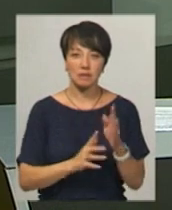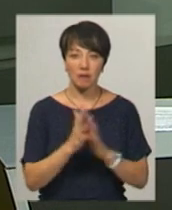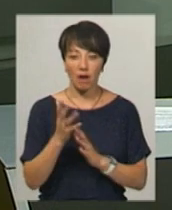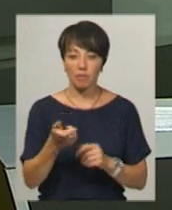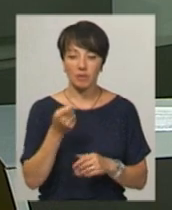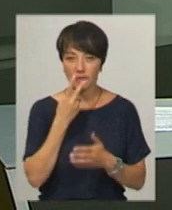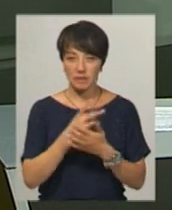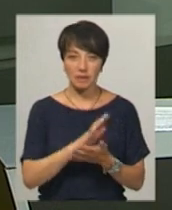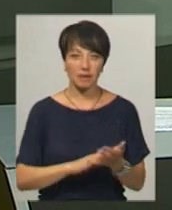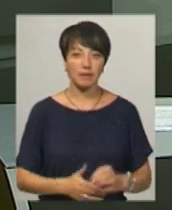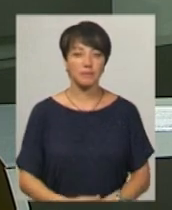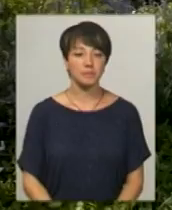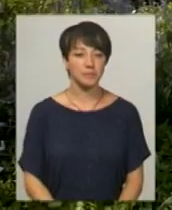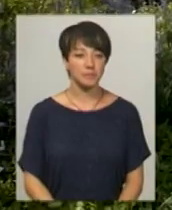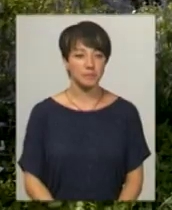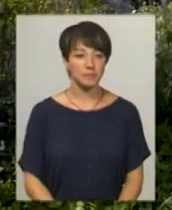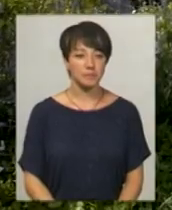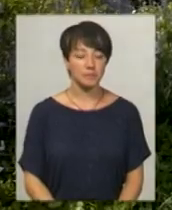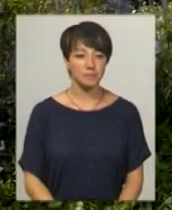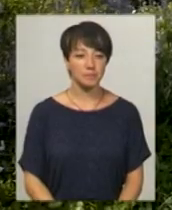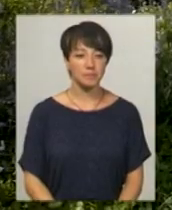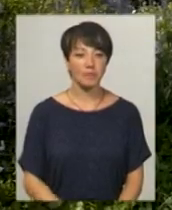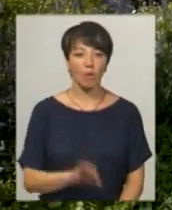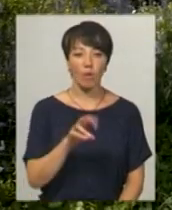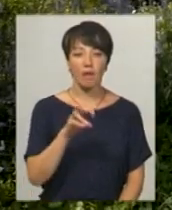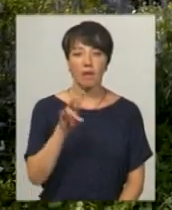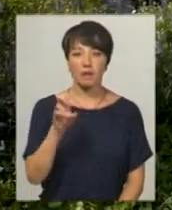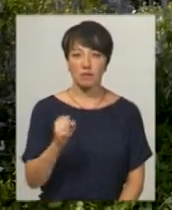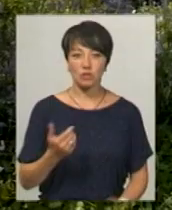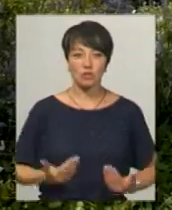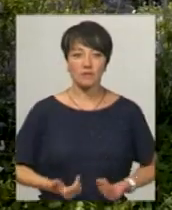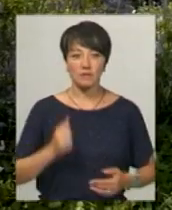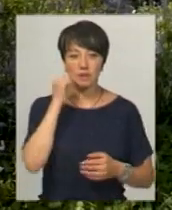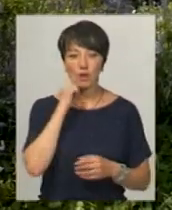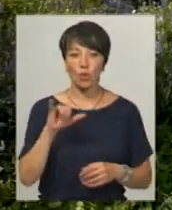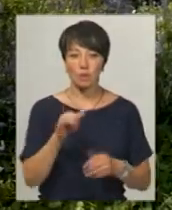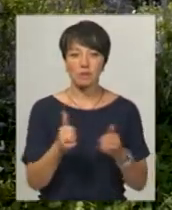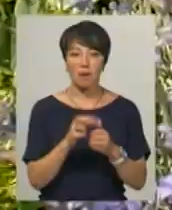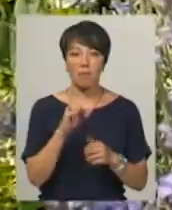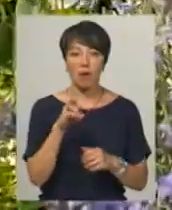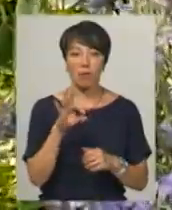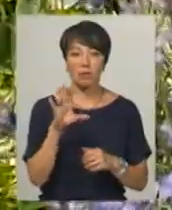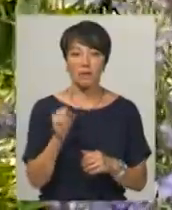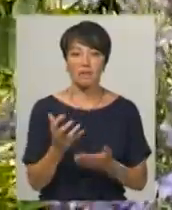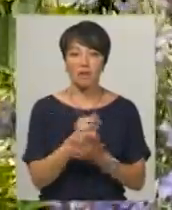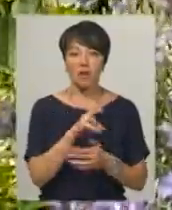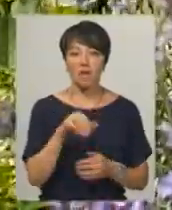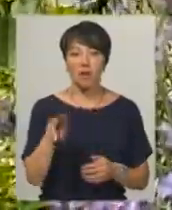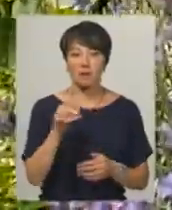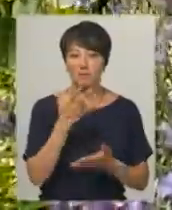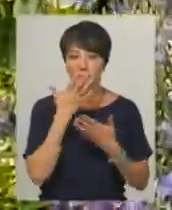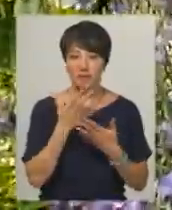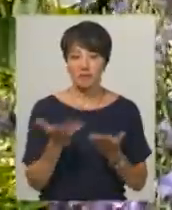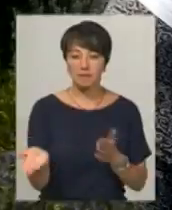і плодів, дивіться у сюжеті. Олена Прудивус, яка живе в старій ушиці поблизу бакоти, збирає лаванду, зрізає квіти